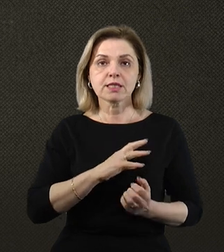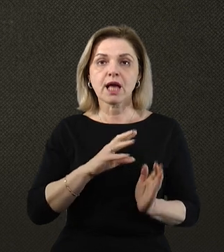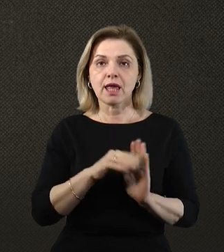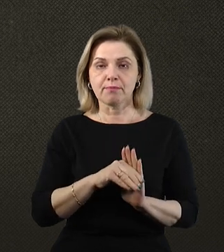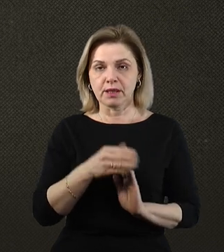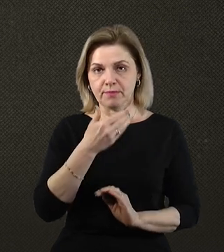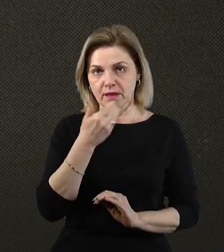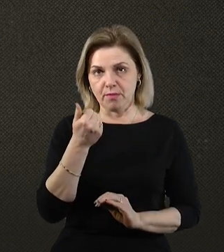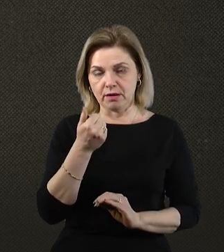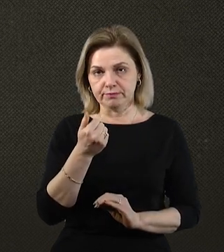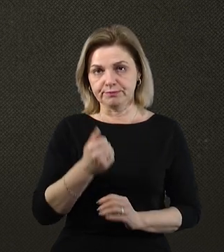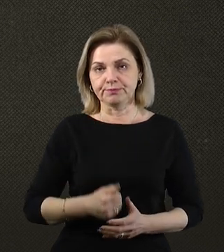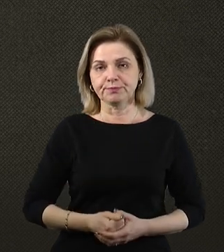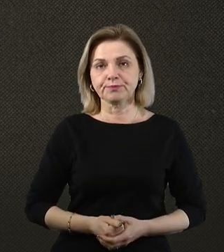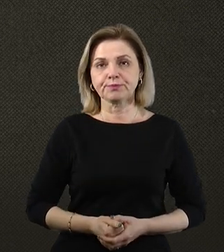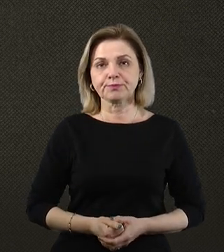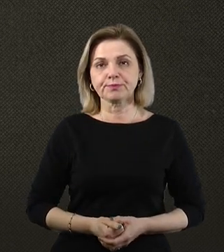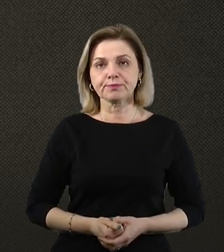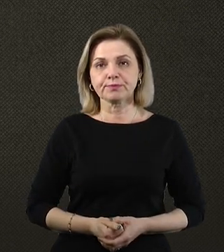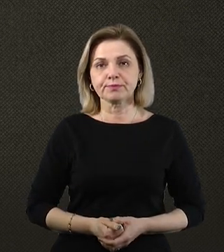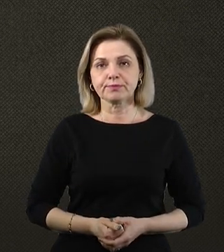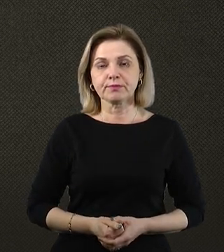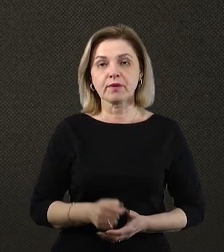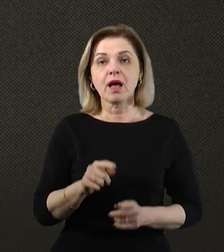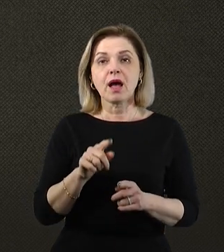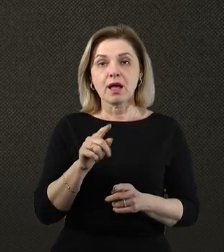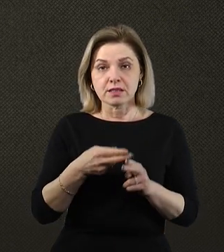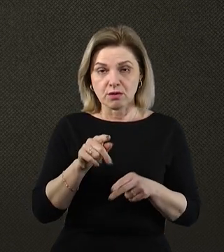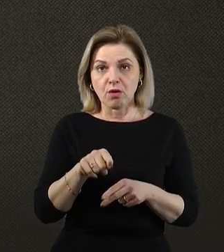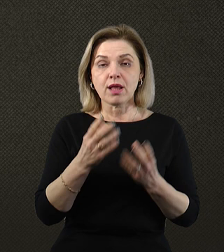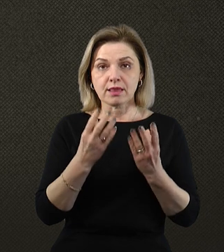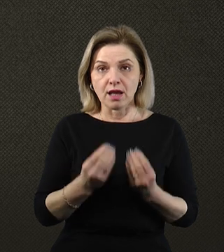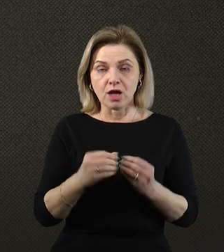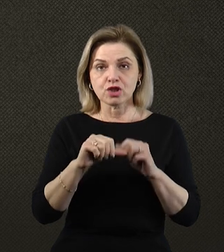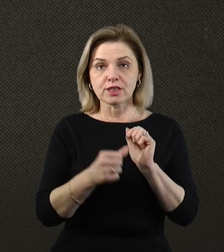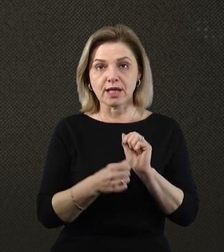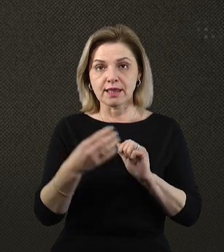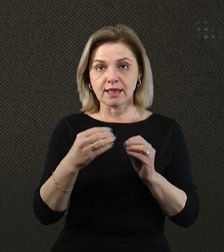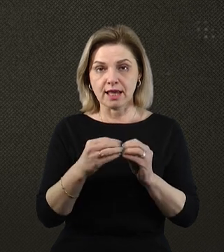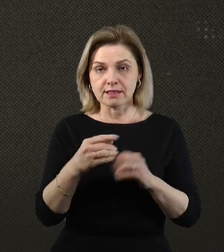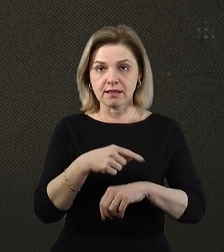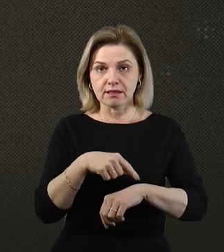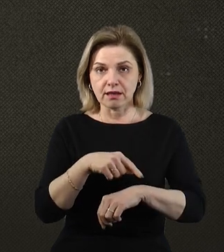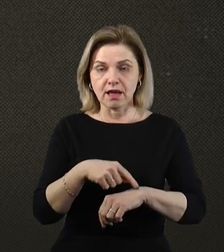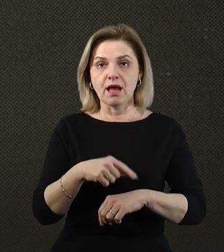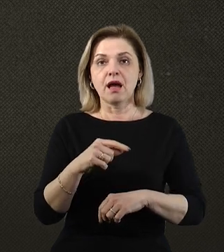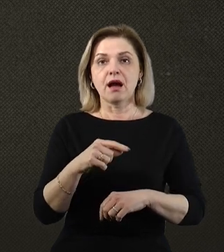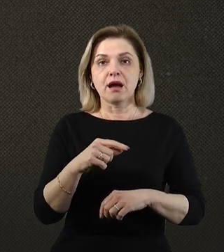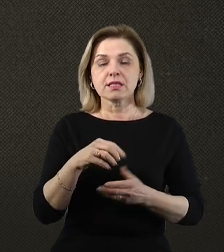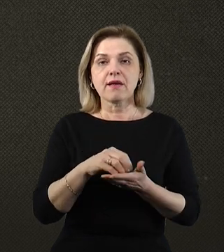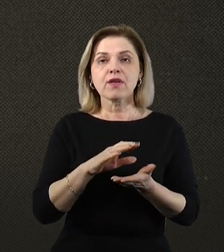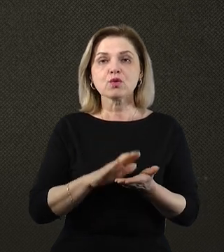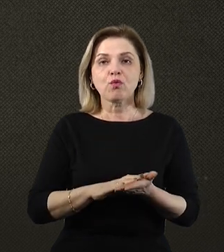загиблих немає, йдеться у повідомлення військової адміністрації. Того ж дня о 16.10 та 23.11